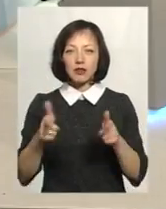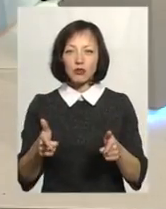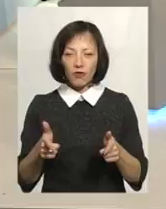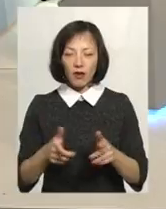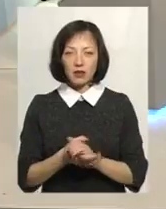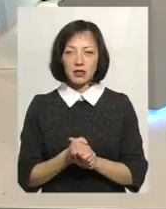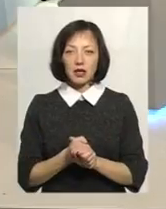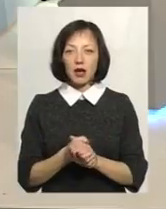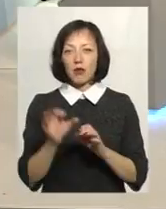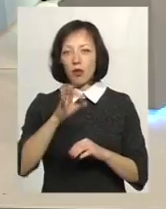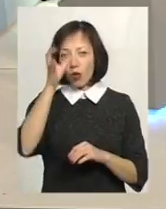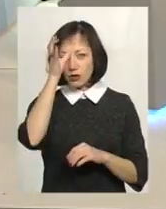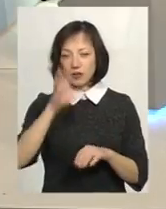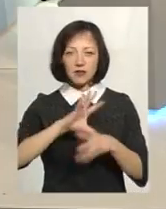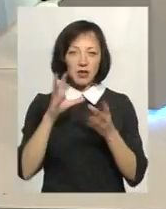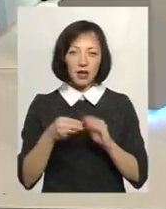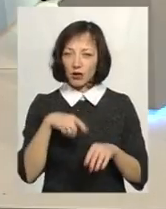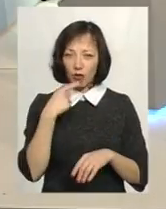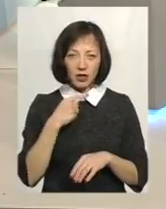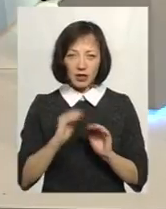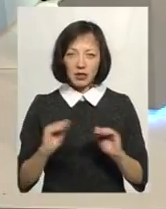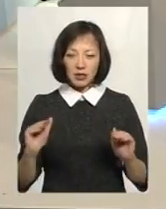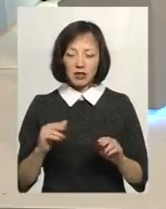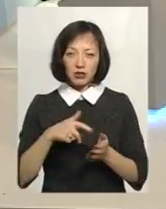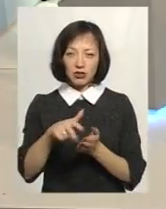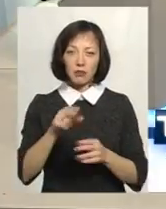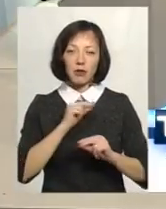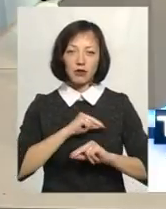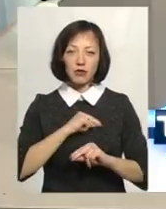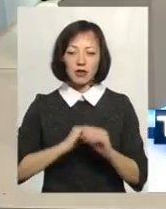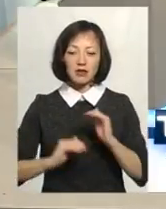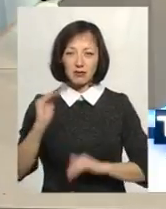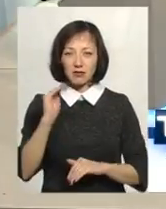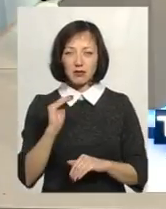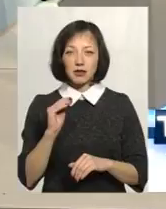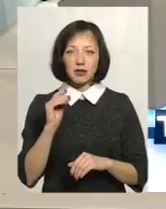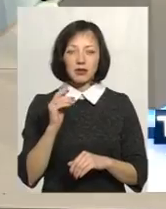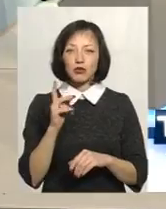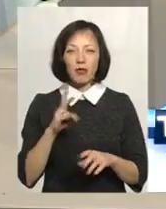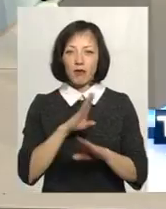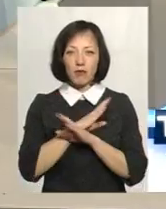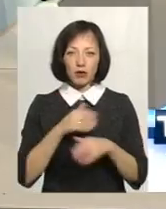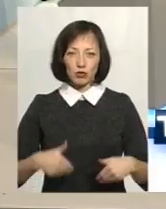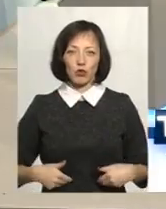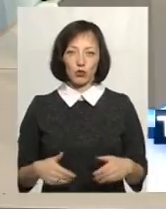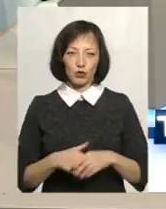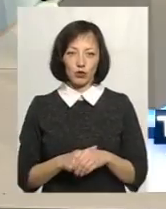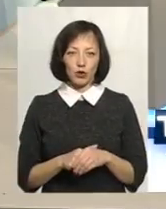роботу. Про освіту і мови взагалі не було. Діти йшли працювати з самого малку, що просто не вмерти з голоду.